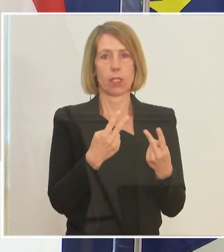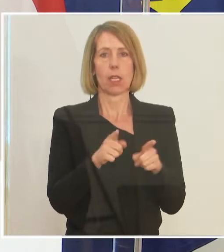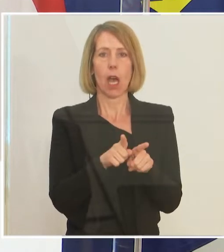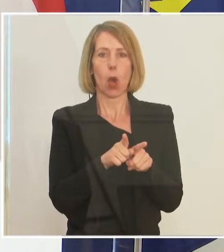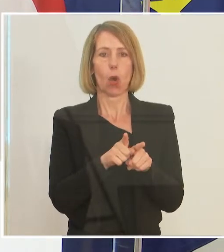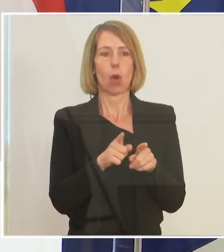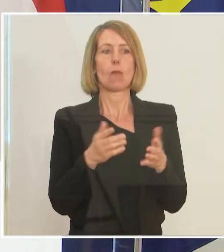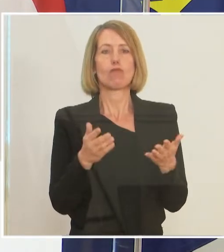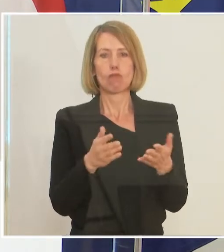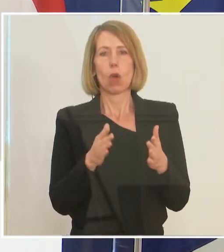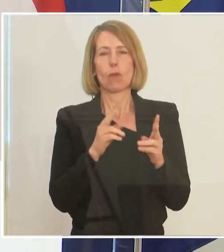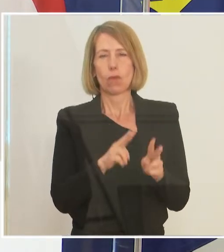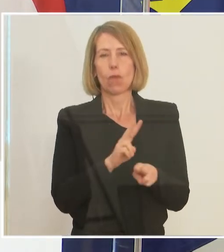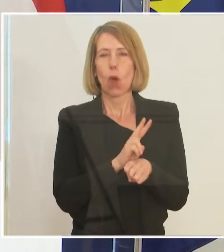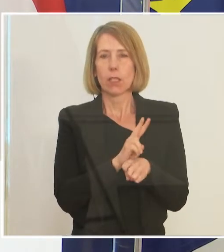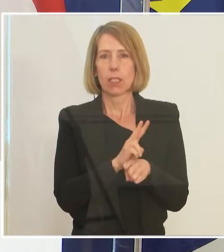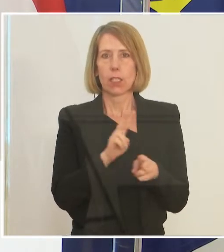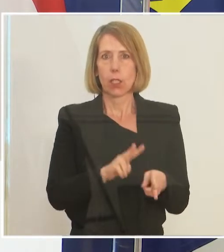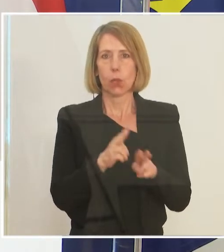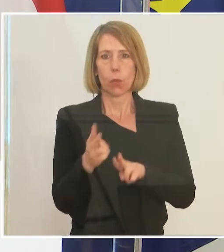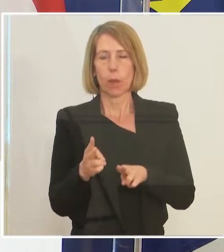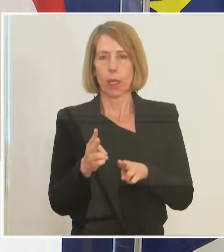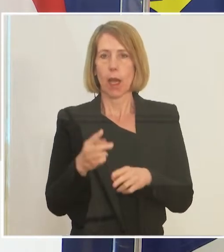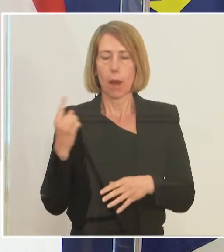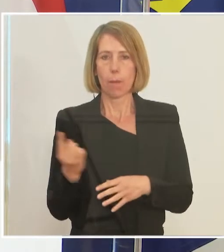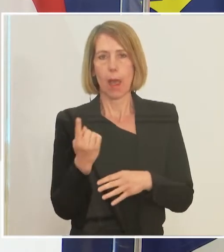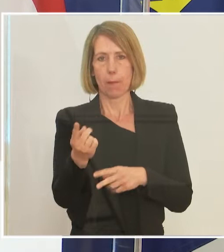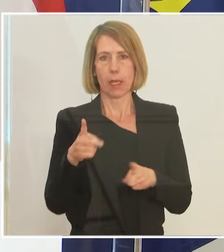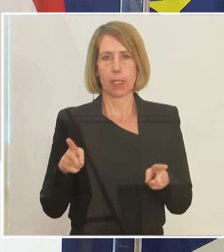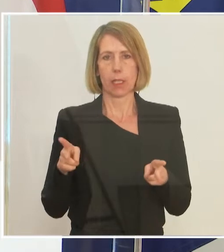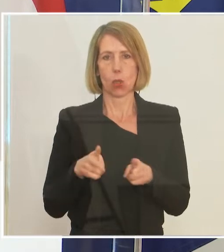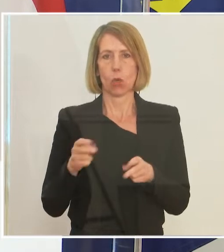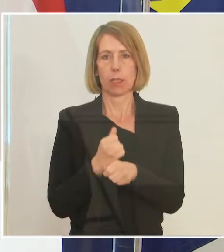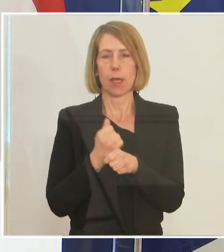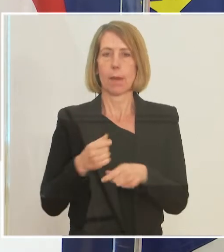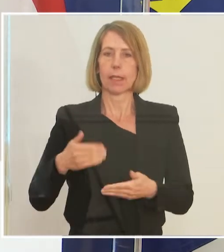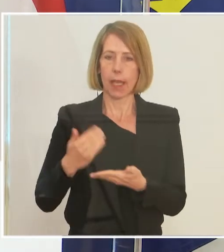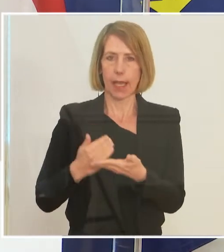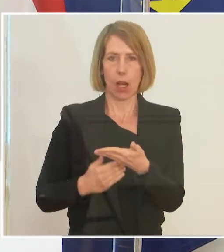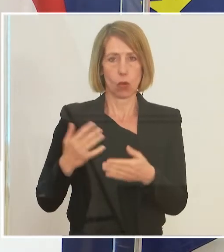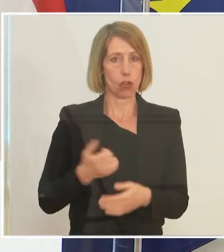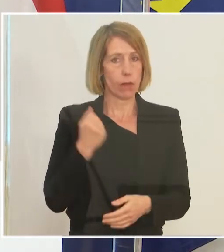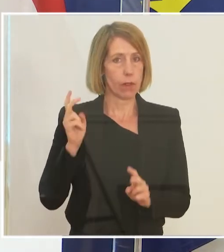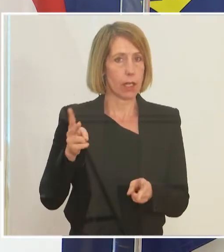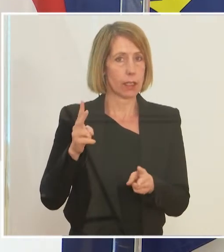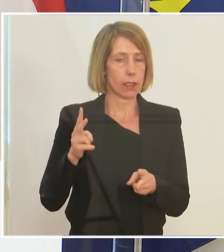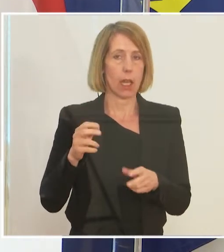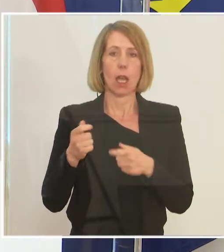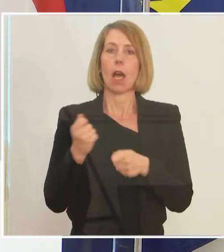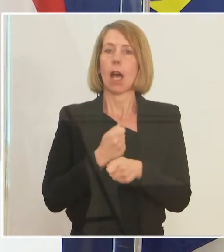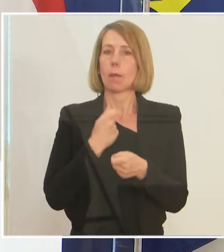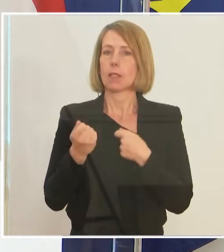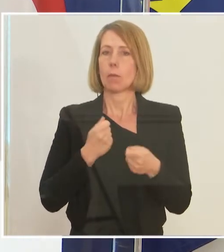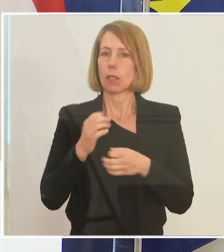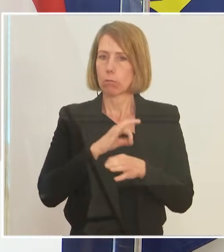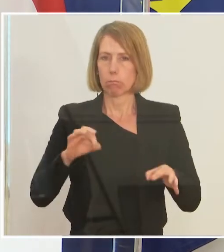behutsamen Übergang zu einer permanenten Kurzarbeitsregelung zu schaffen, die den Arbeitsmarkt möglichst unterstützt, in